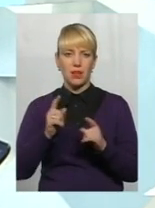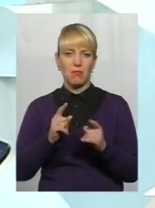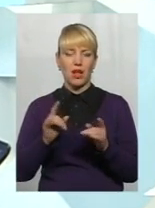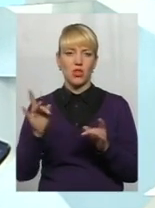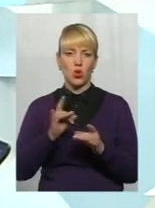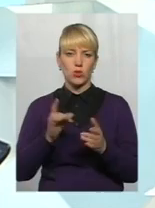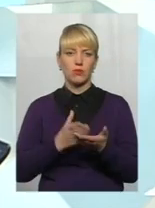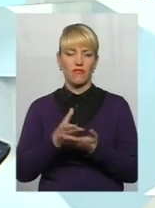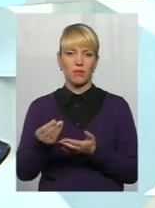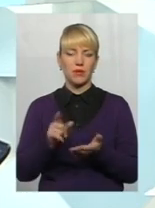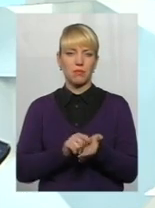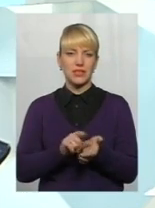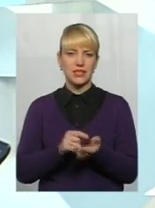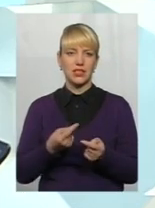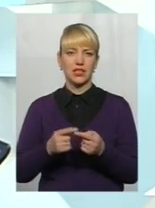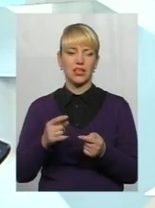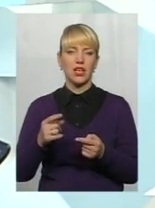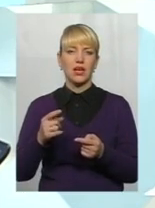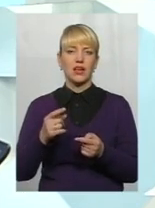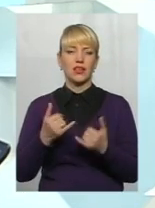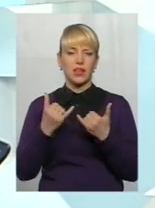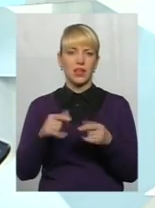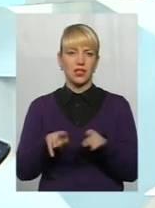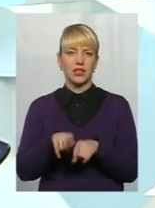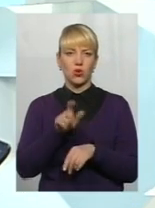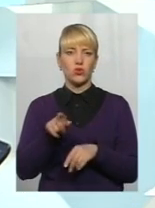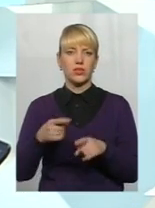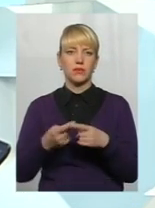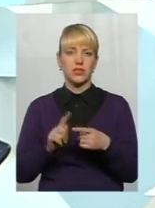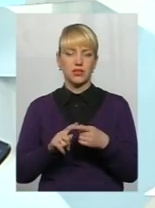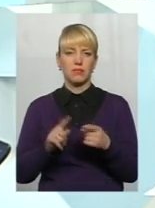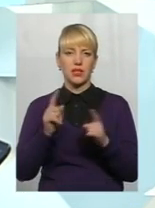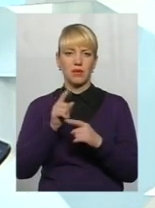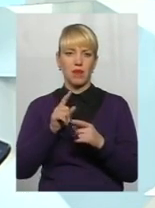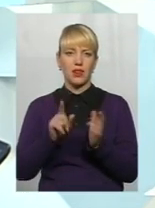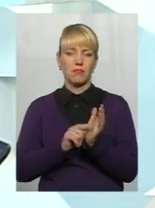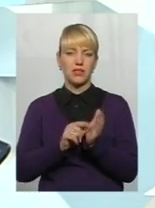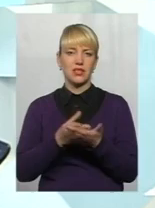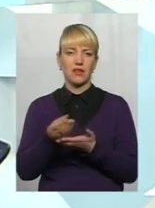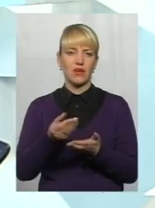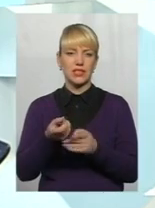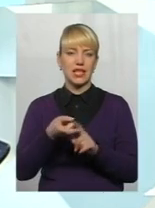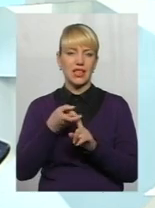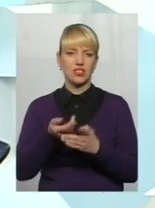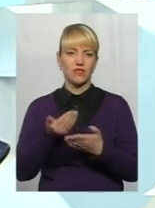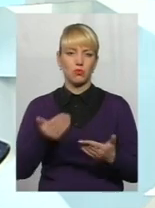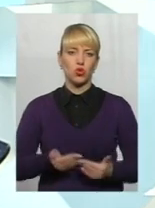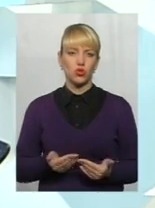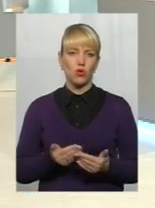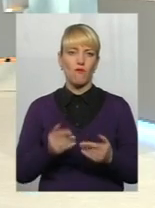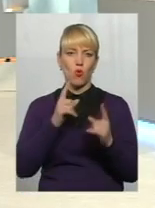виплат для даної категорії осіб. І ці мінімальні пенсійні виплати, вони залежать від прожиткового мінімуму.